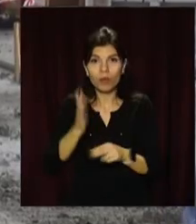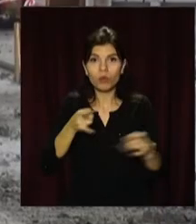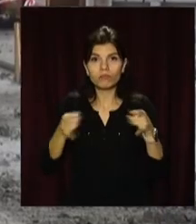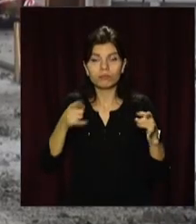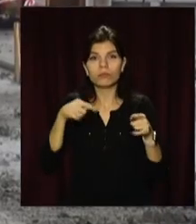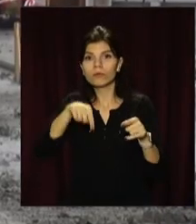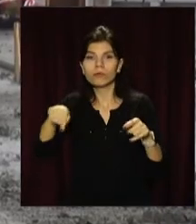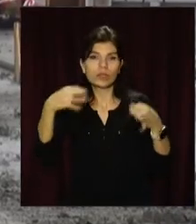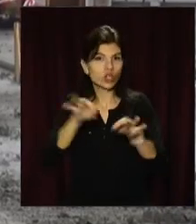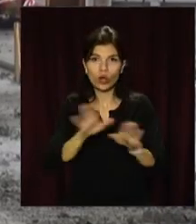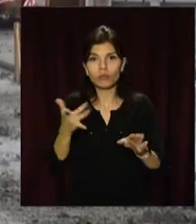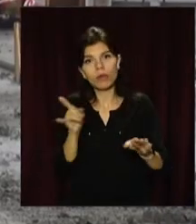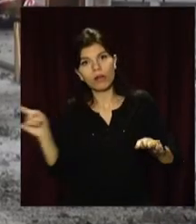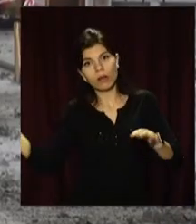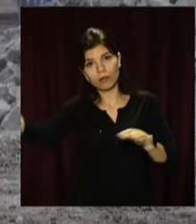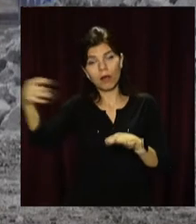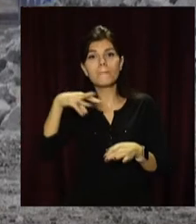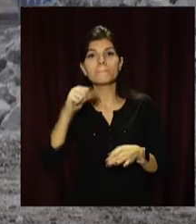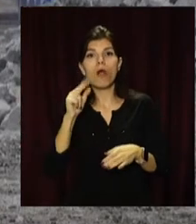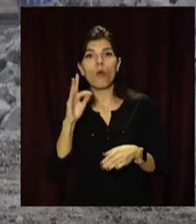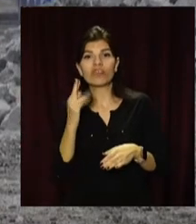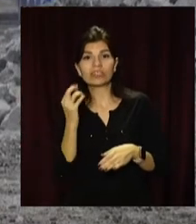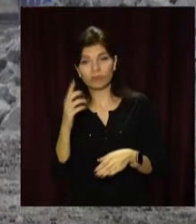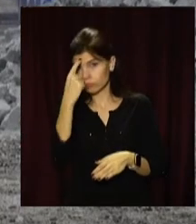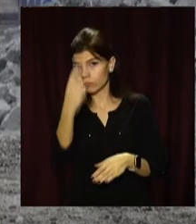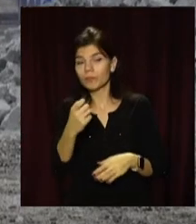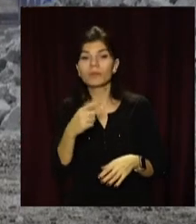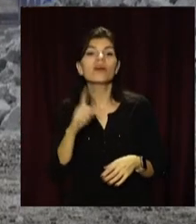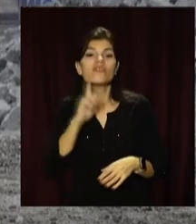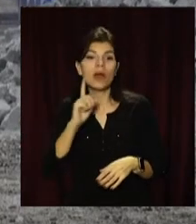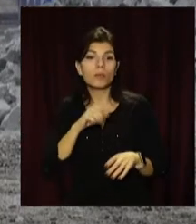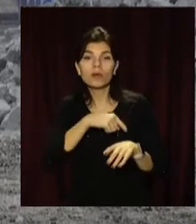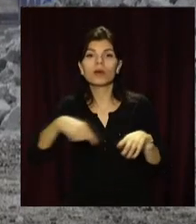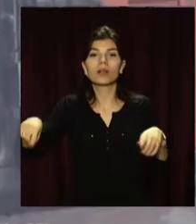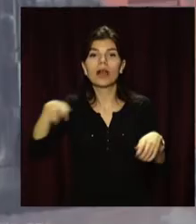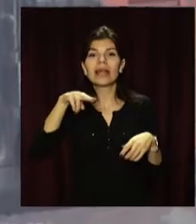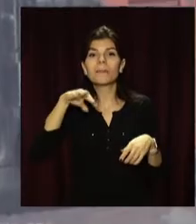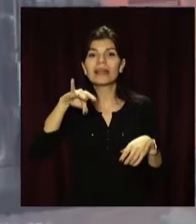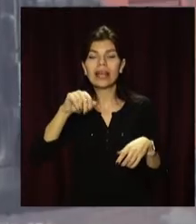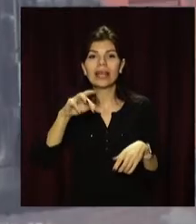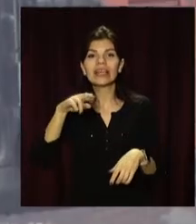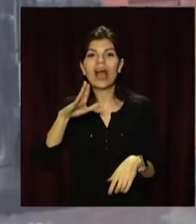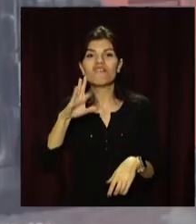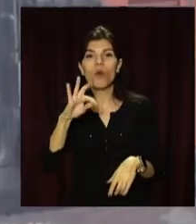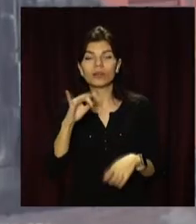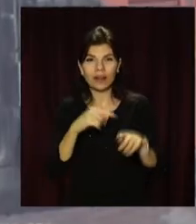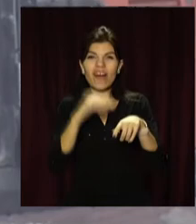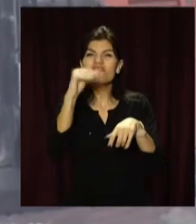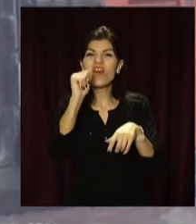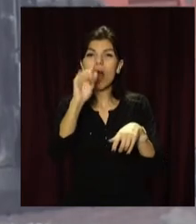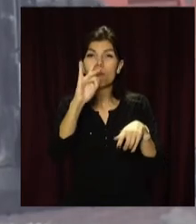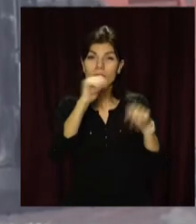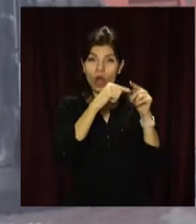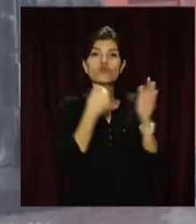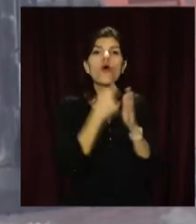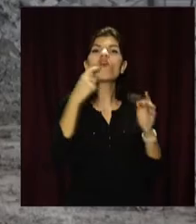Маковцев. Рух перекриватиме тимчасово проспектом Дмитра Яворницького від вулиці Фабра до Воскресенської. Це стосується як транспорту, так і